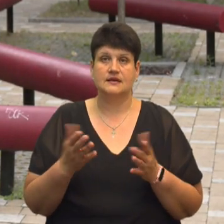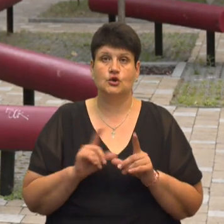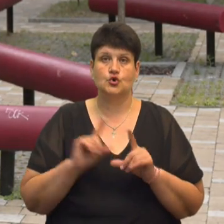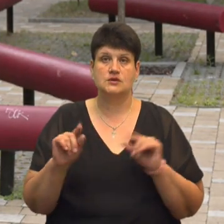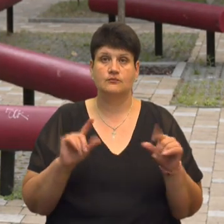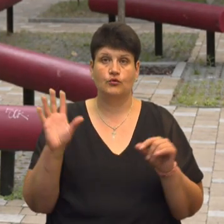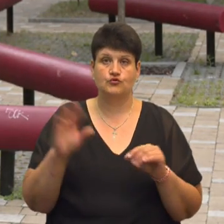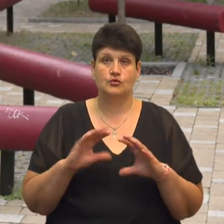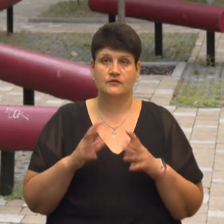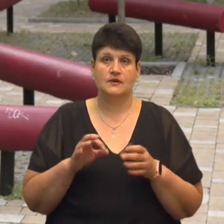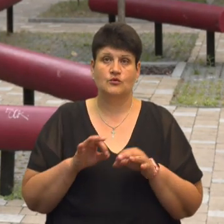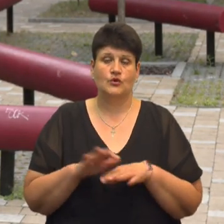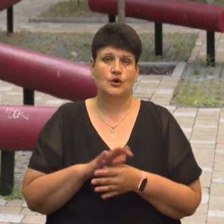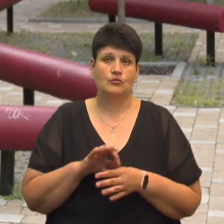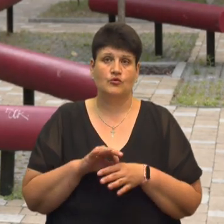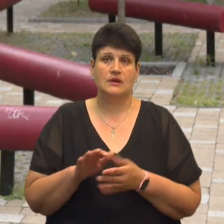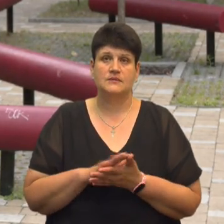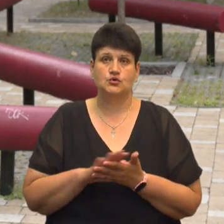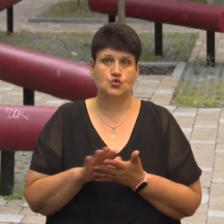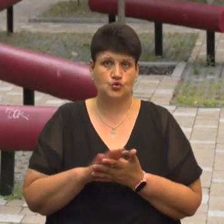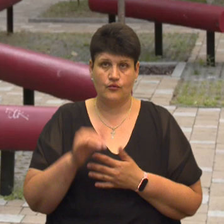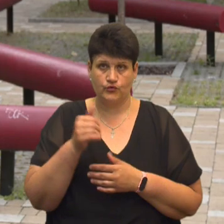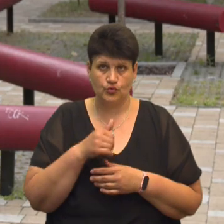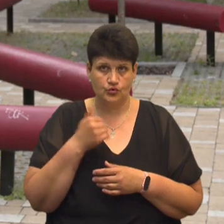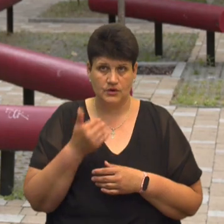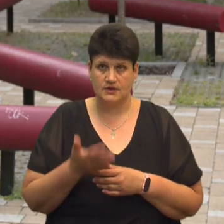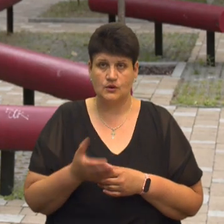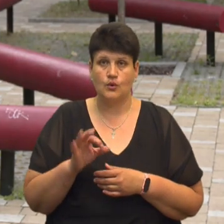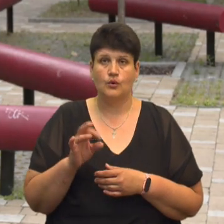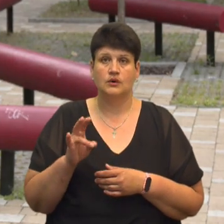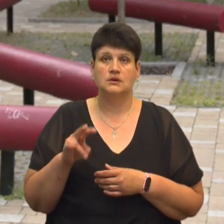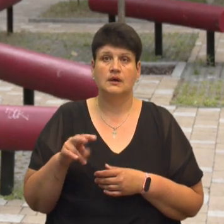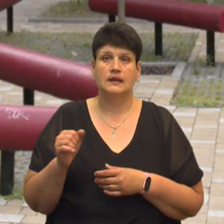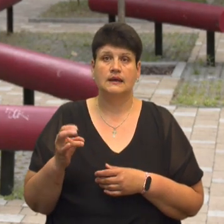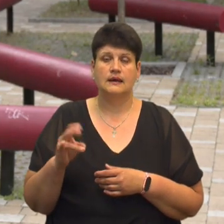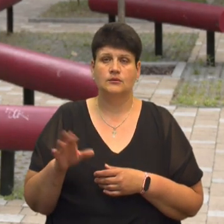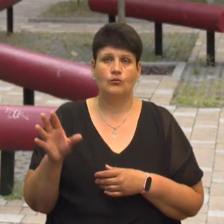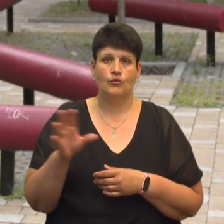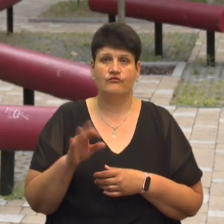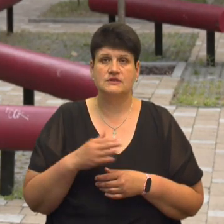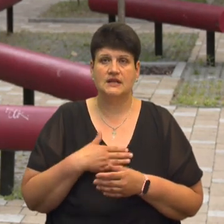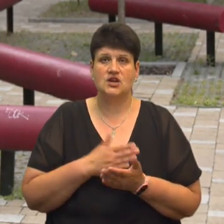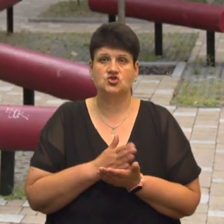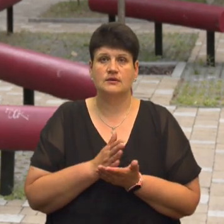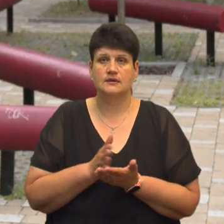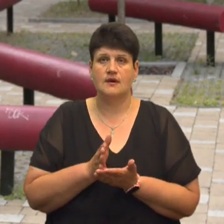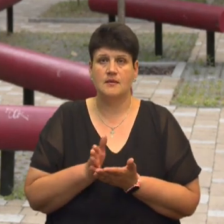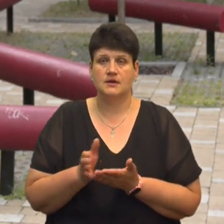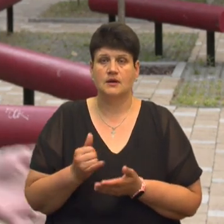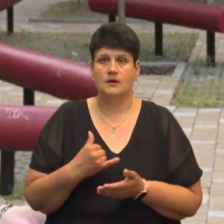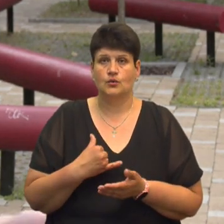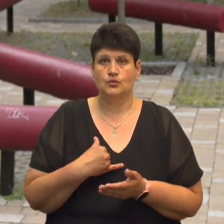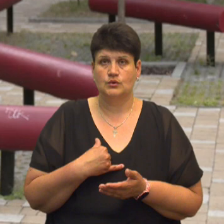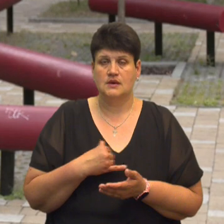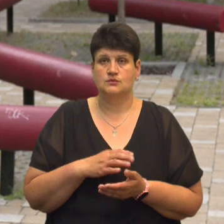майже рік ми проводили безкоштовне заняття онлайн по всіх наших напрямках, які в нас були. І